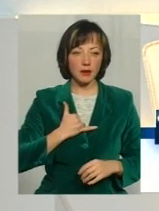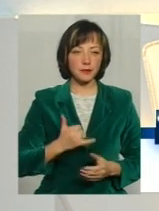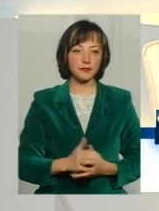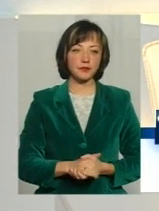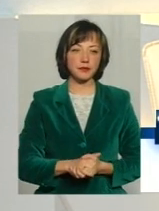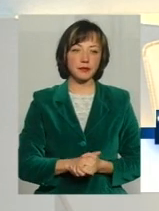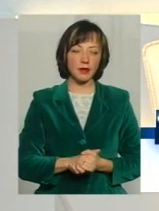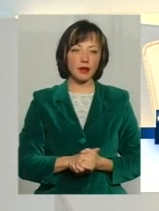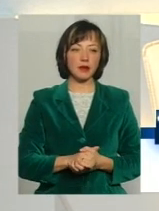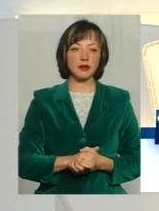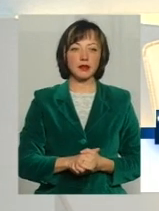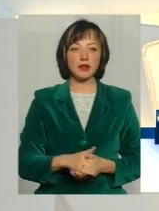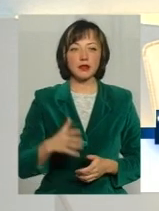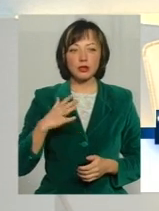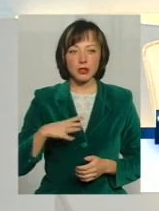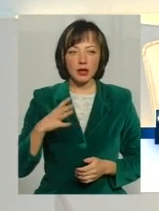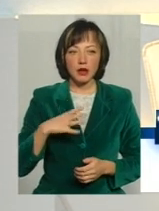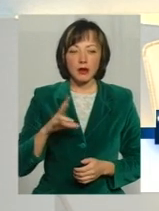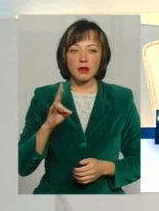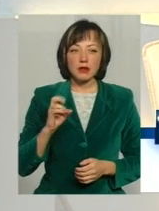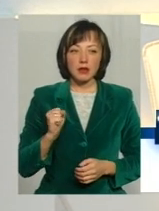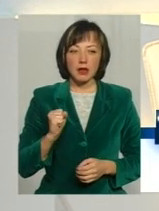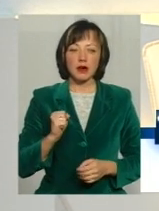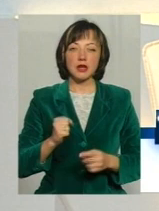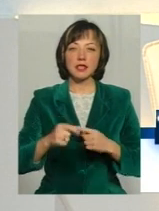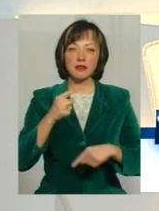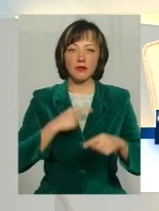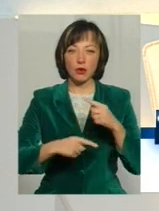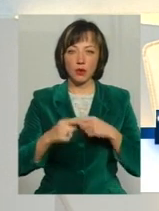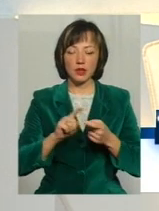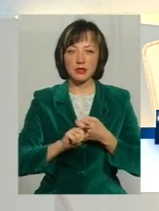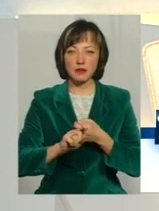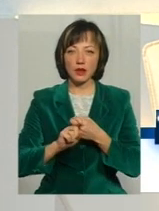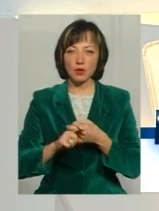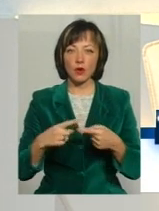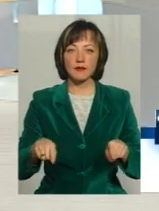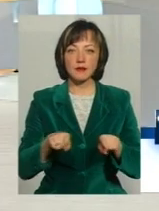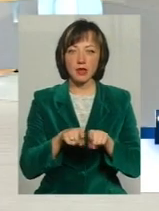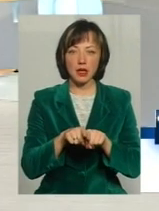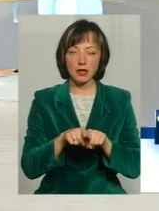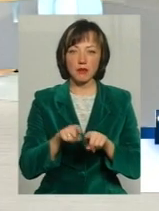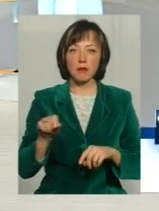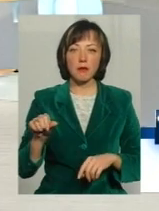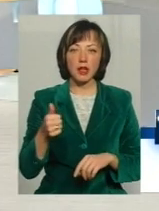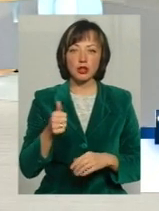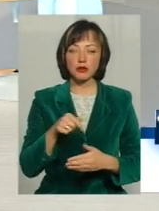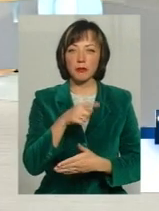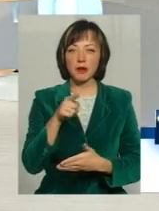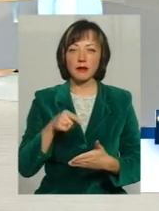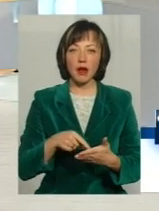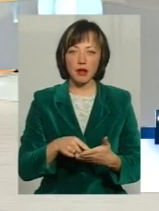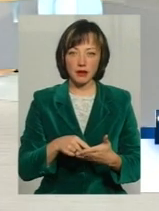дзвінки, чекаємо на зворотній зв'язок Все-таки перше питання,